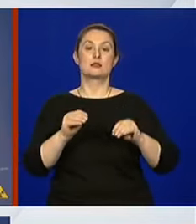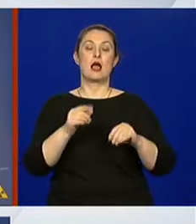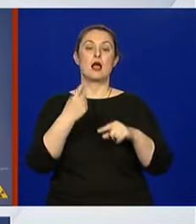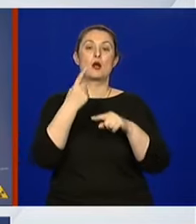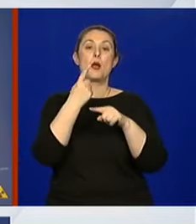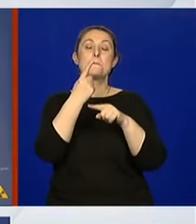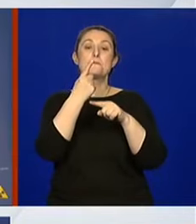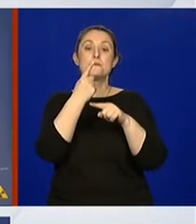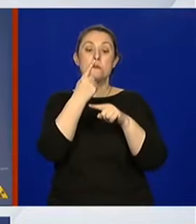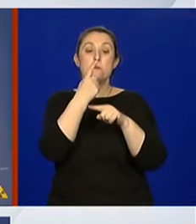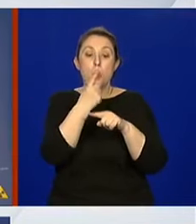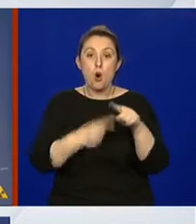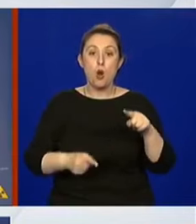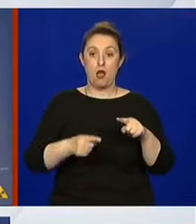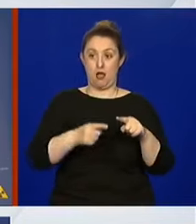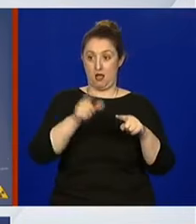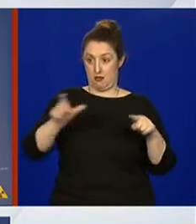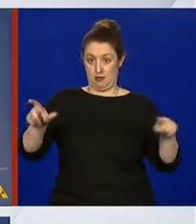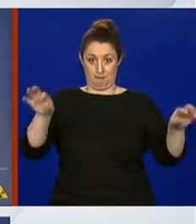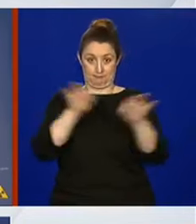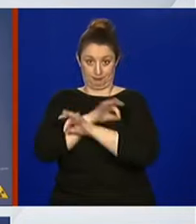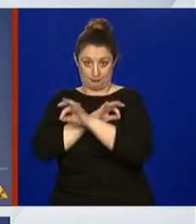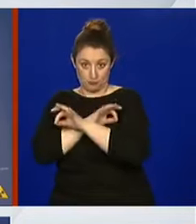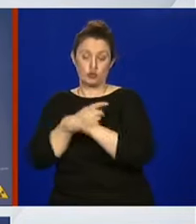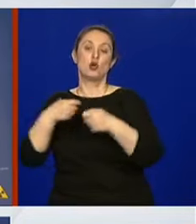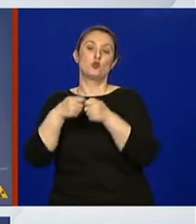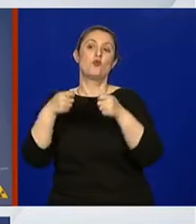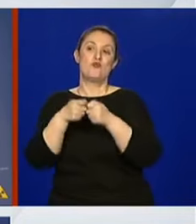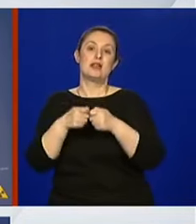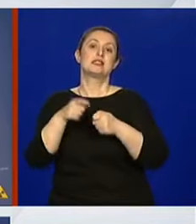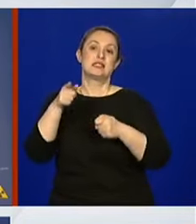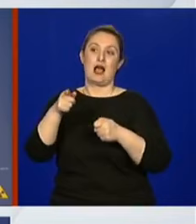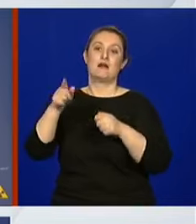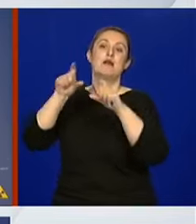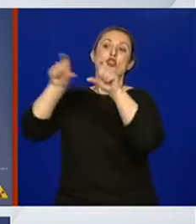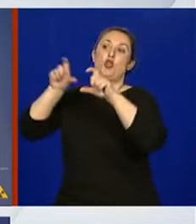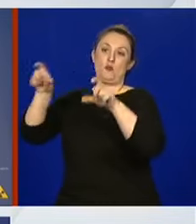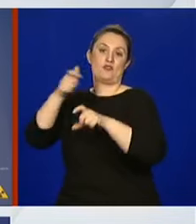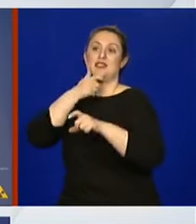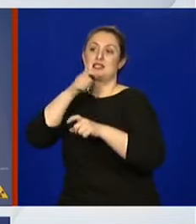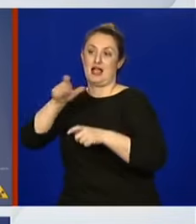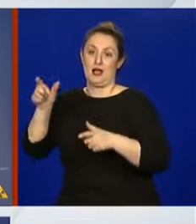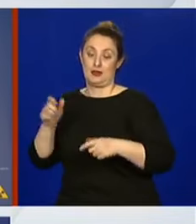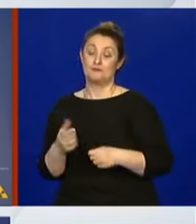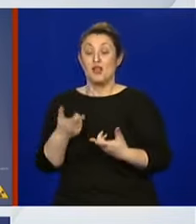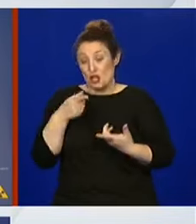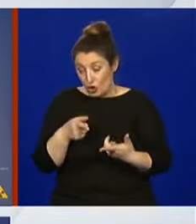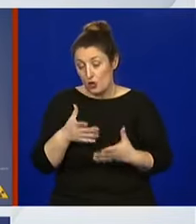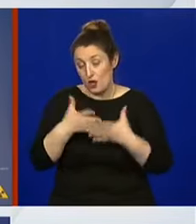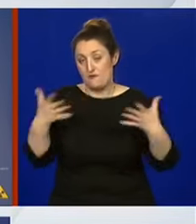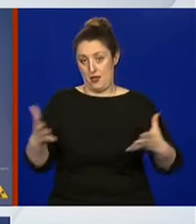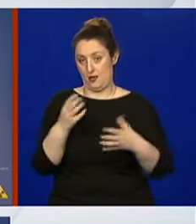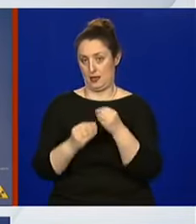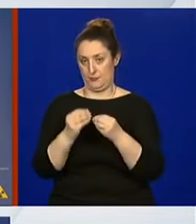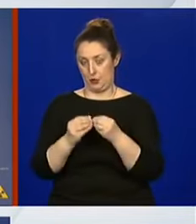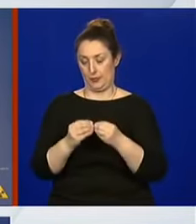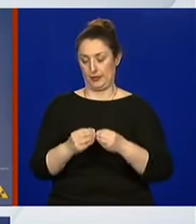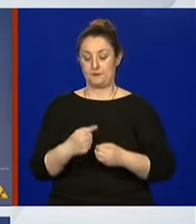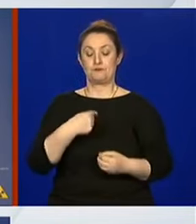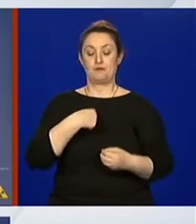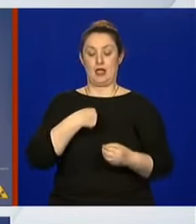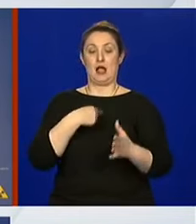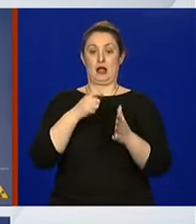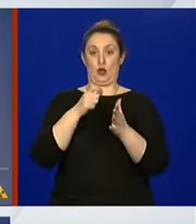smrti u Evropi u vezi sa takvim institucijama. Prema tome je to jedan veliki problem. Ono što kao član stožera i